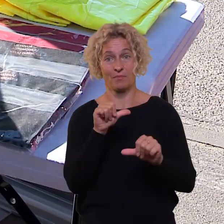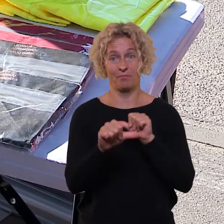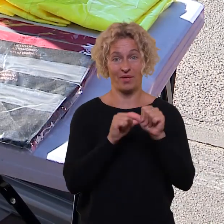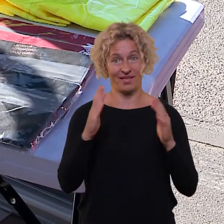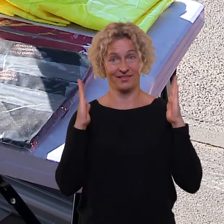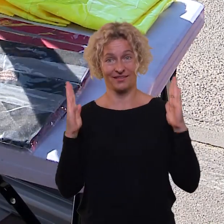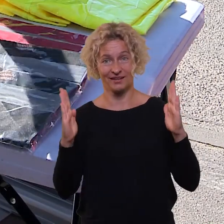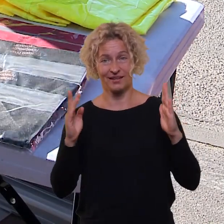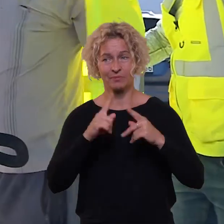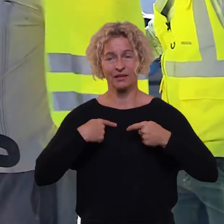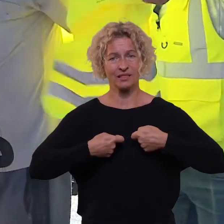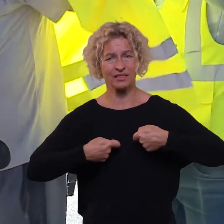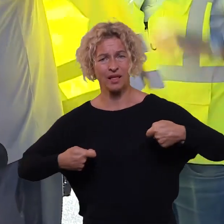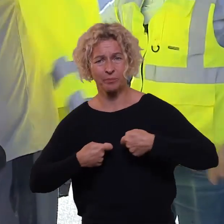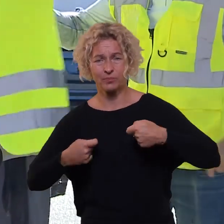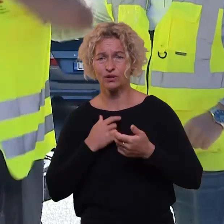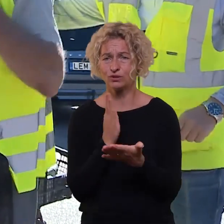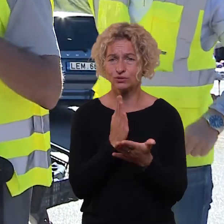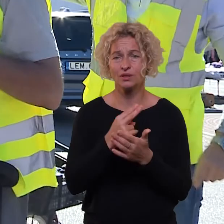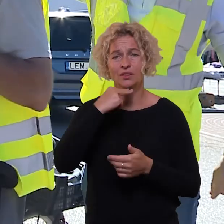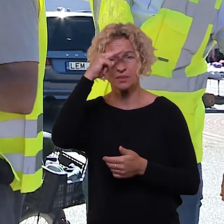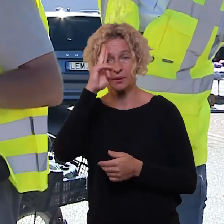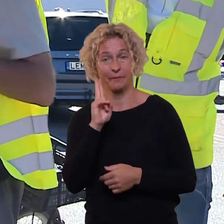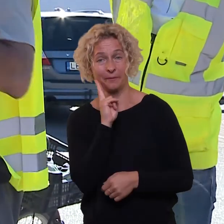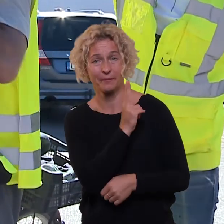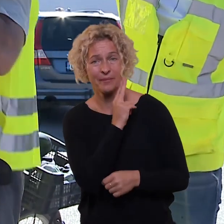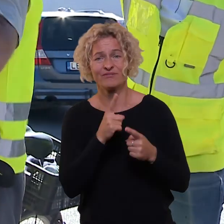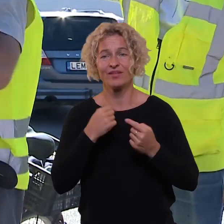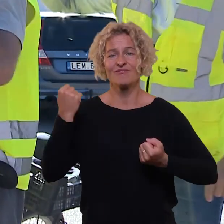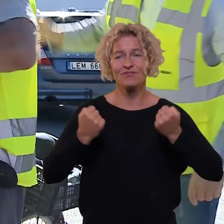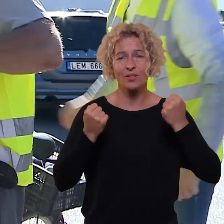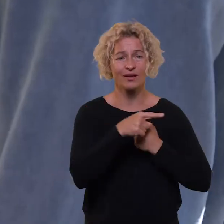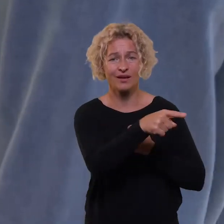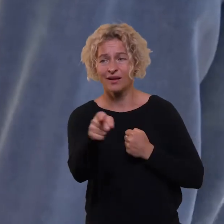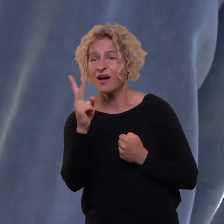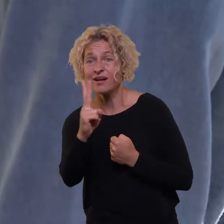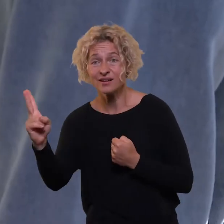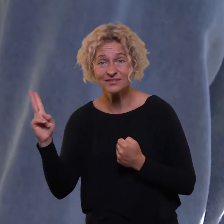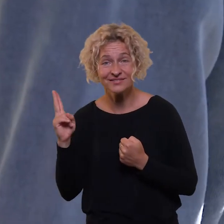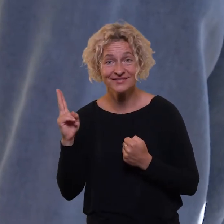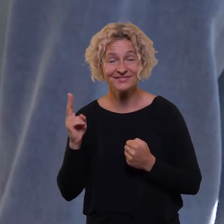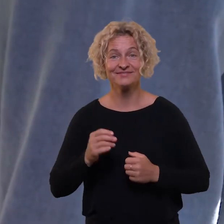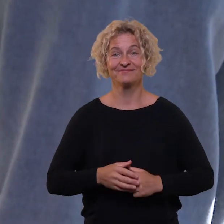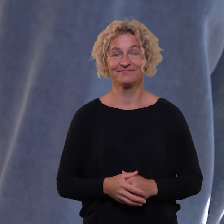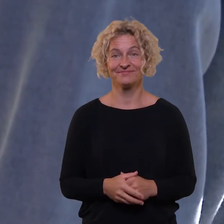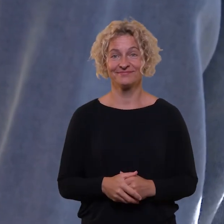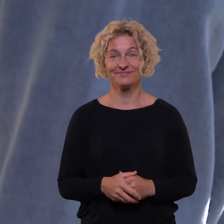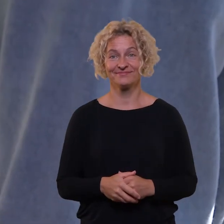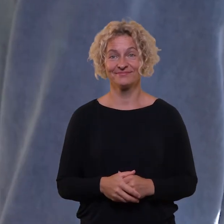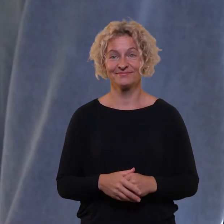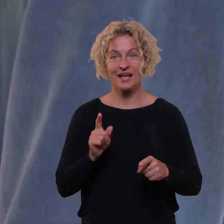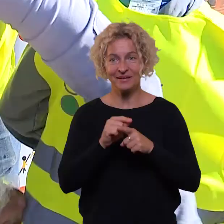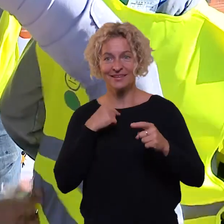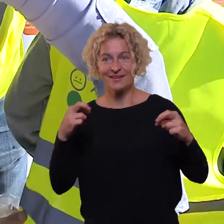visiems eismo dalyviams. Įtemptas laikas bus ne tik tėvams, bet ir visiems vairuotojams, bei po vasaros išsiblaškisiems